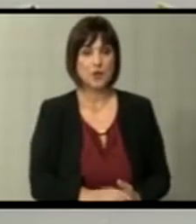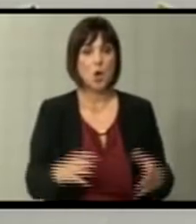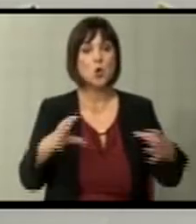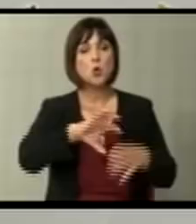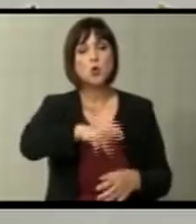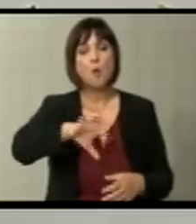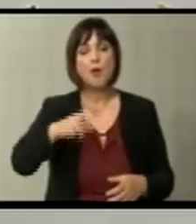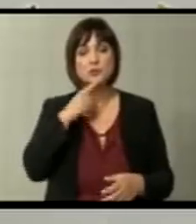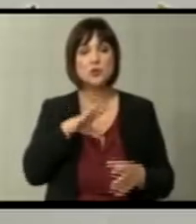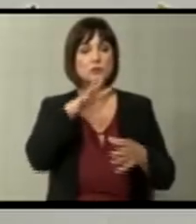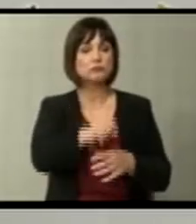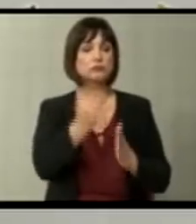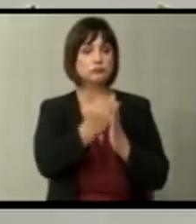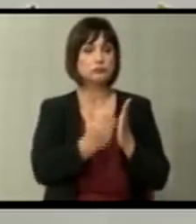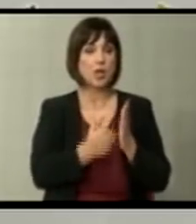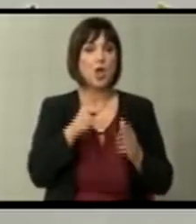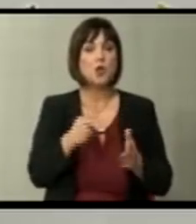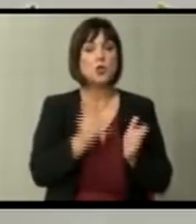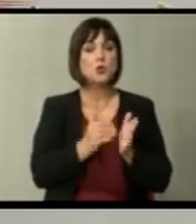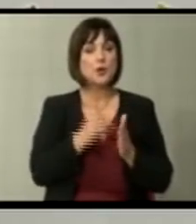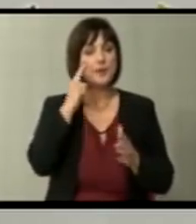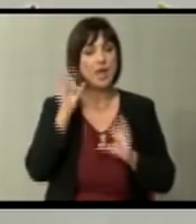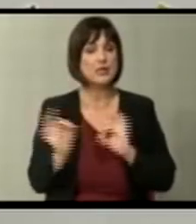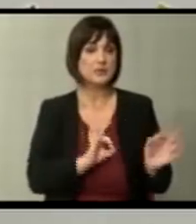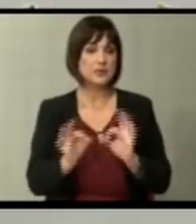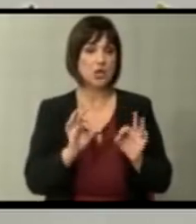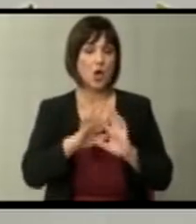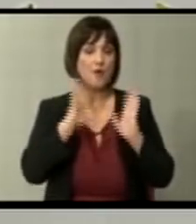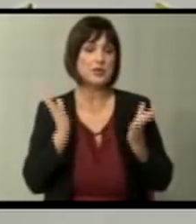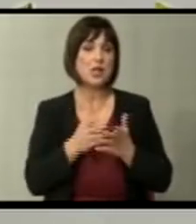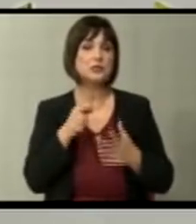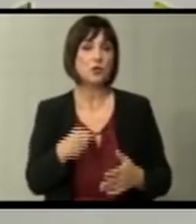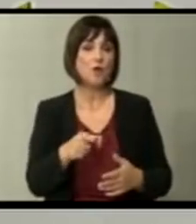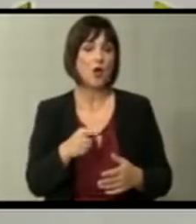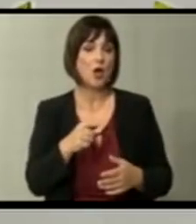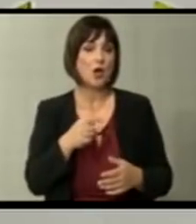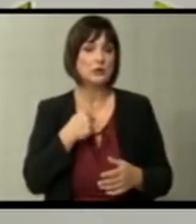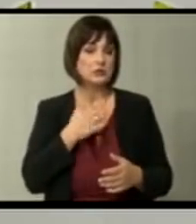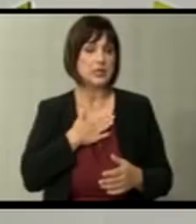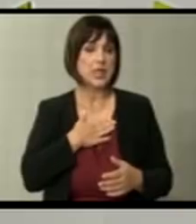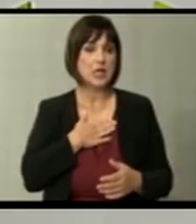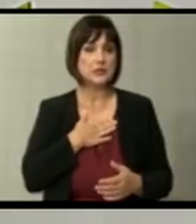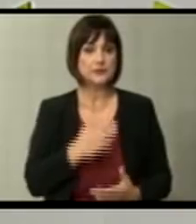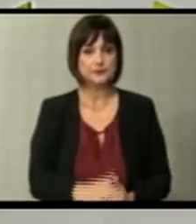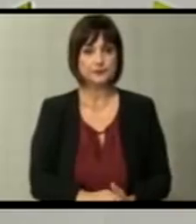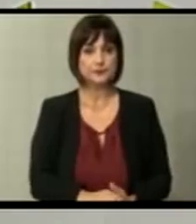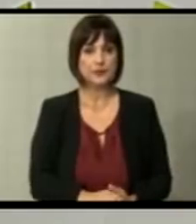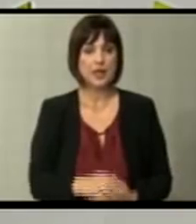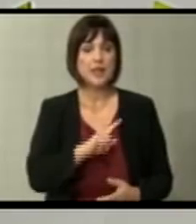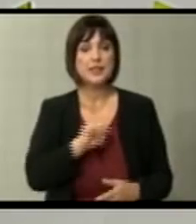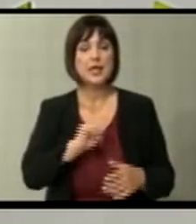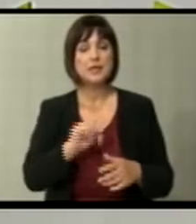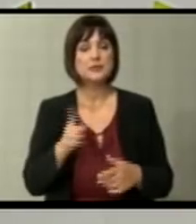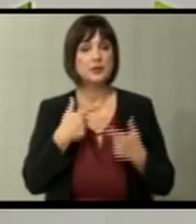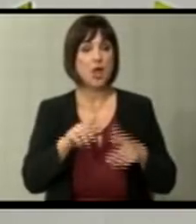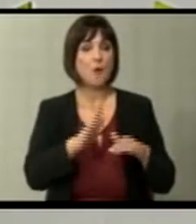групација кои ќе акиднапират агенда. И тука треба да видиме спремни. Тој е най-ценното сценарио за нас. Не смејаме